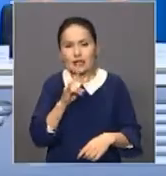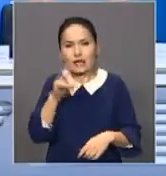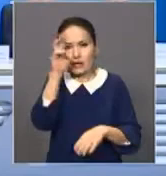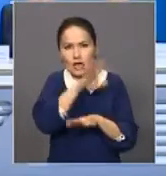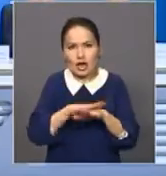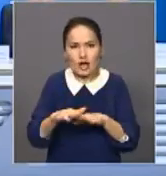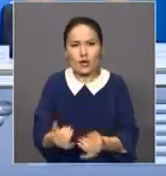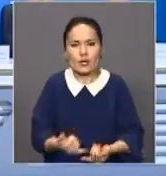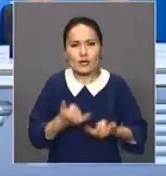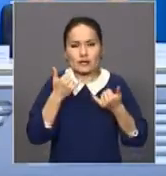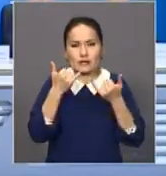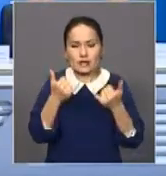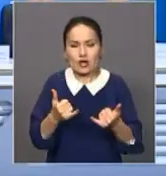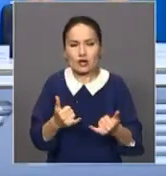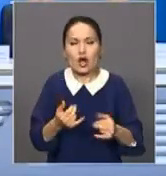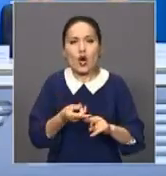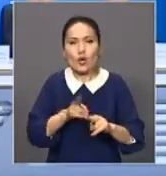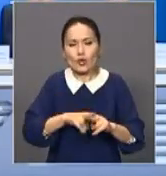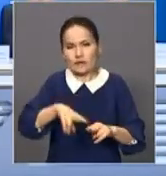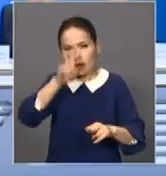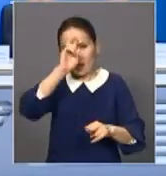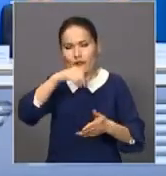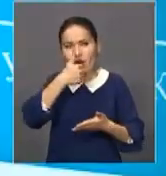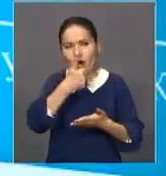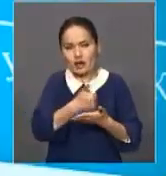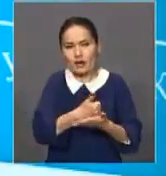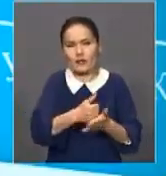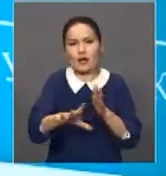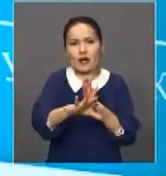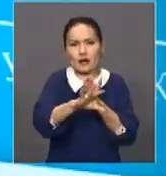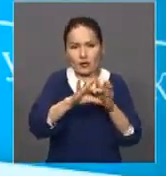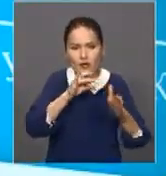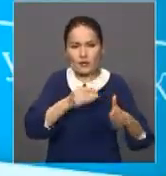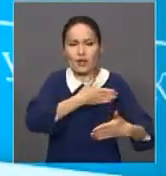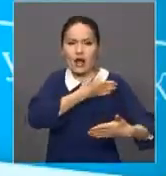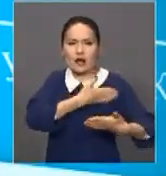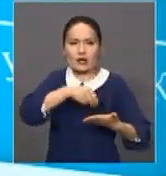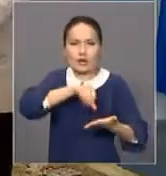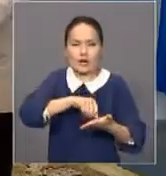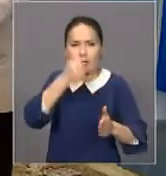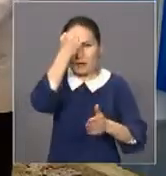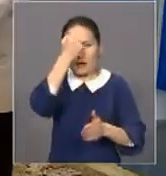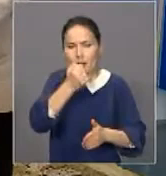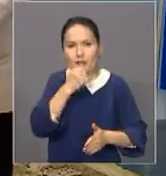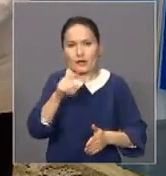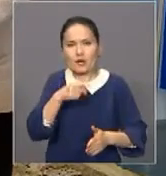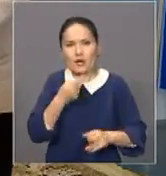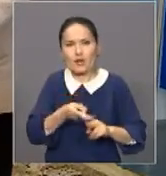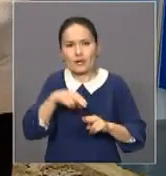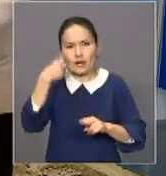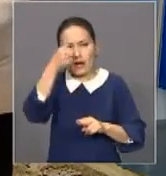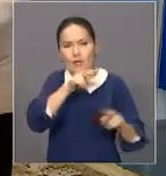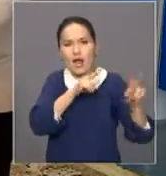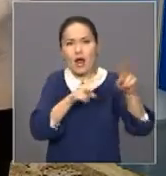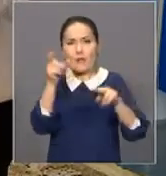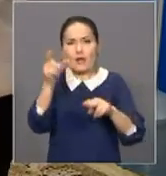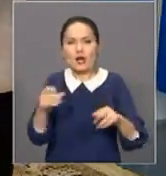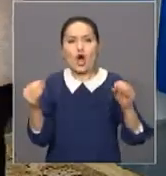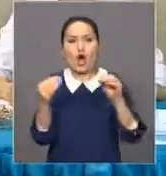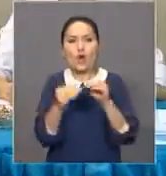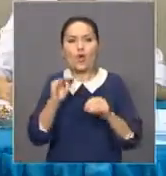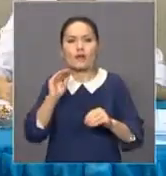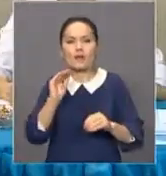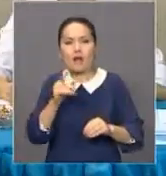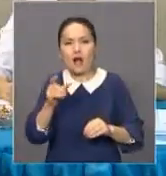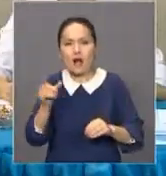үшін саясы салмағы зор шарада белсенілік тантқандарына алғысын білдірді. Комиссия түрі ағасы бұйыл байқаушылардың саны 10